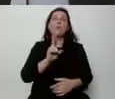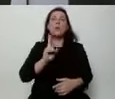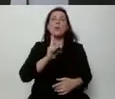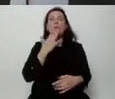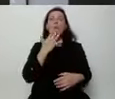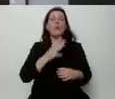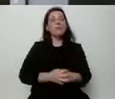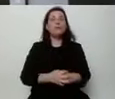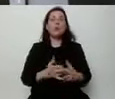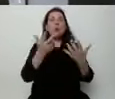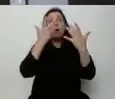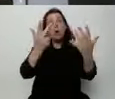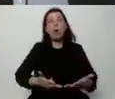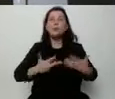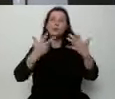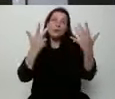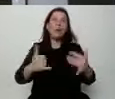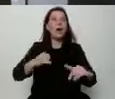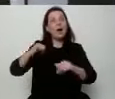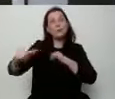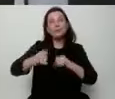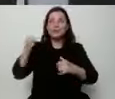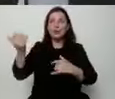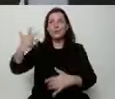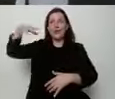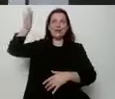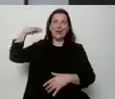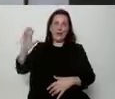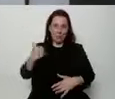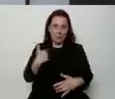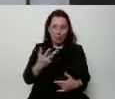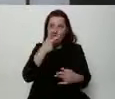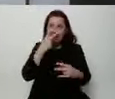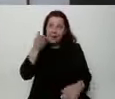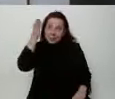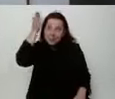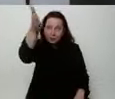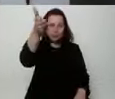ośmiu latach rządów sprzed pięciu lat. Patrzmy w przyszłość.